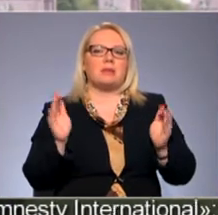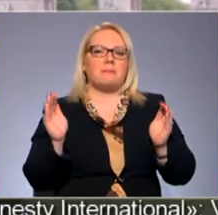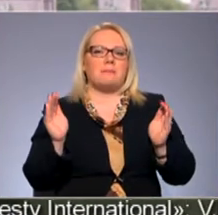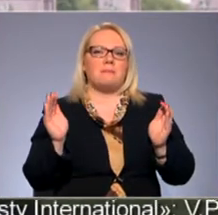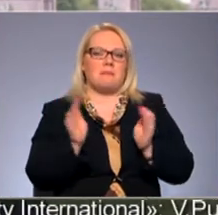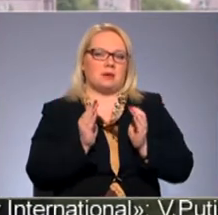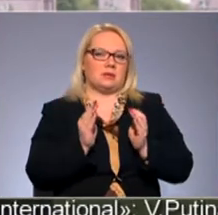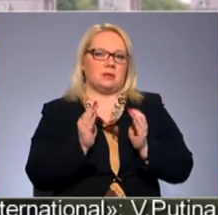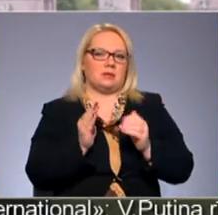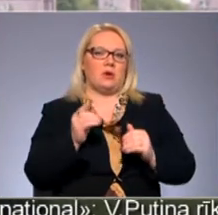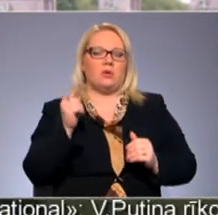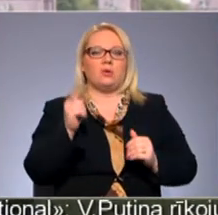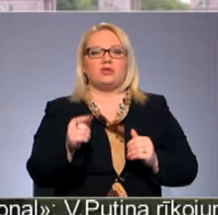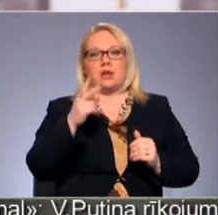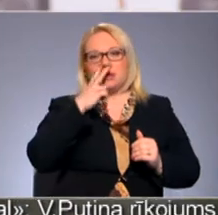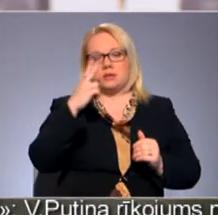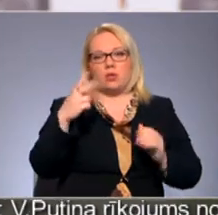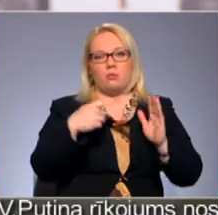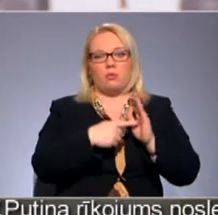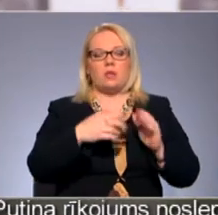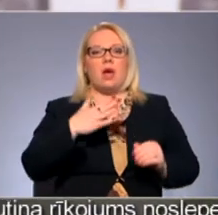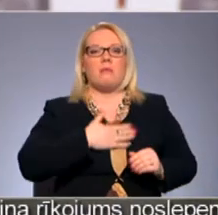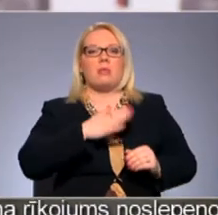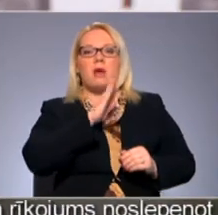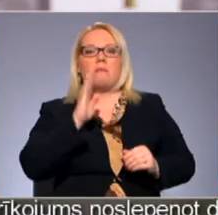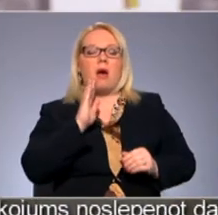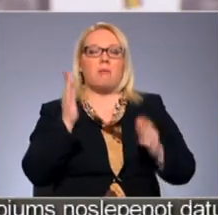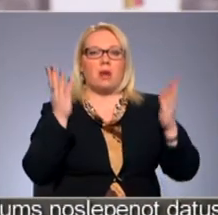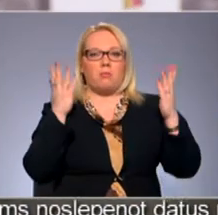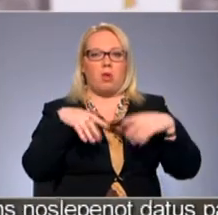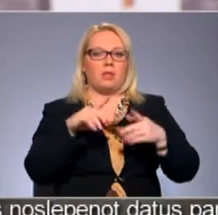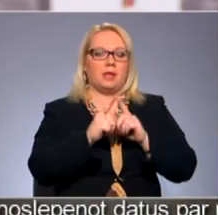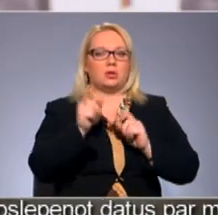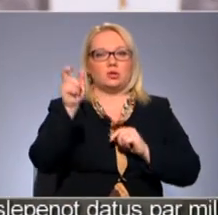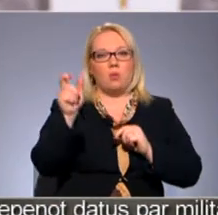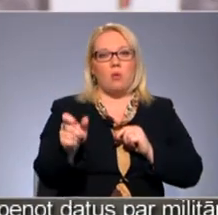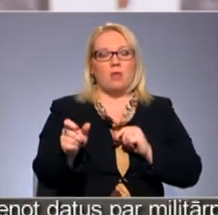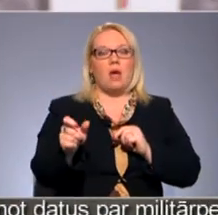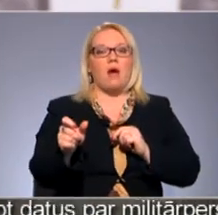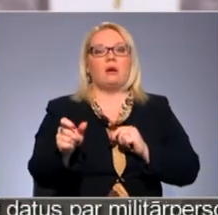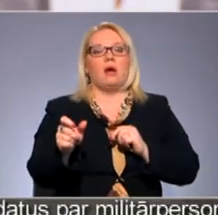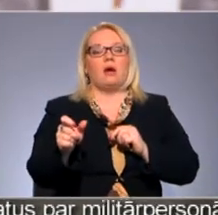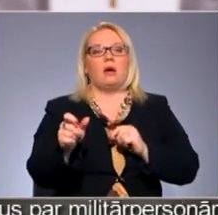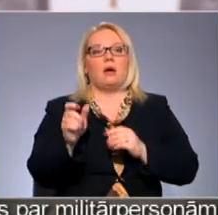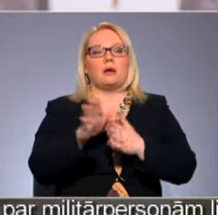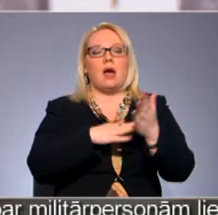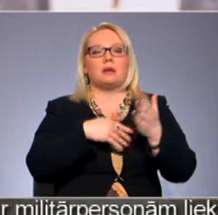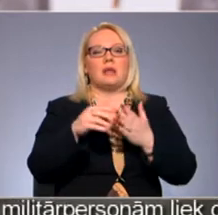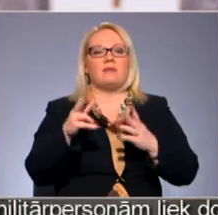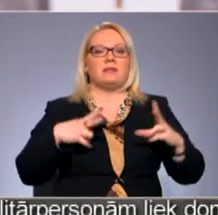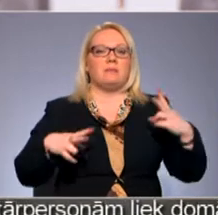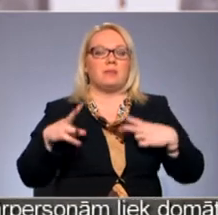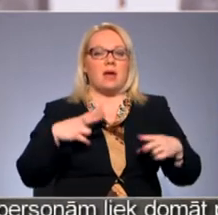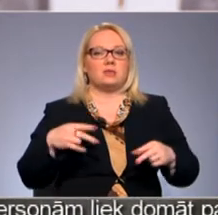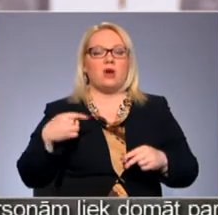no šiena skatu punktu. Mana mamma ir politikas skolotāja Grāsovas ģimnāzijā, un